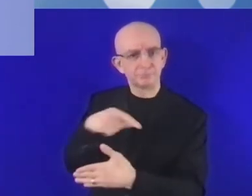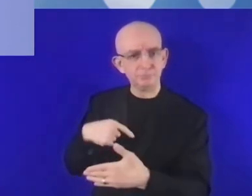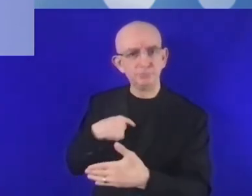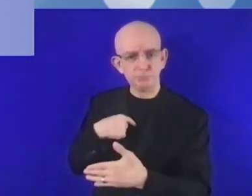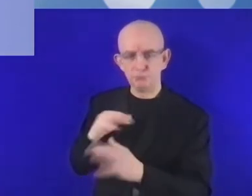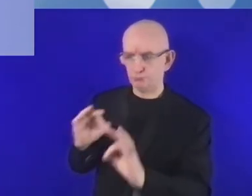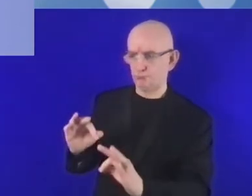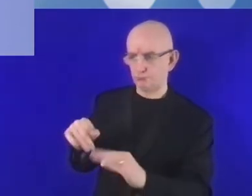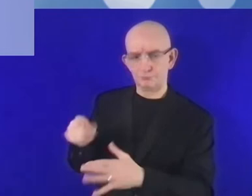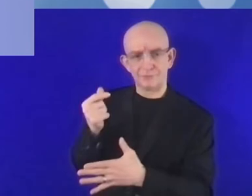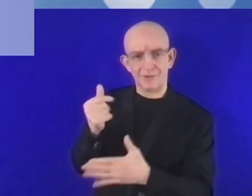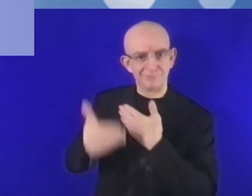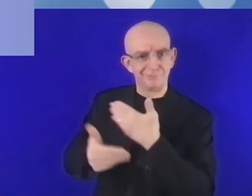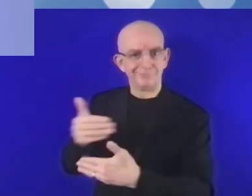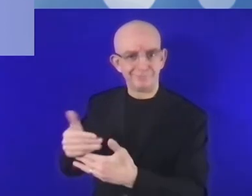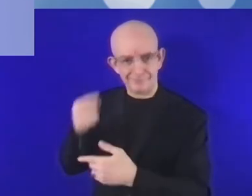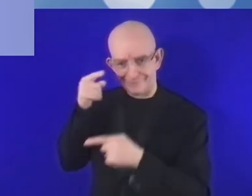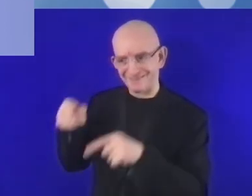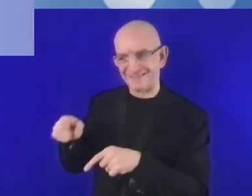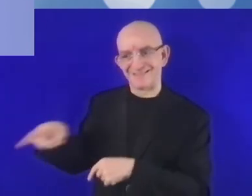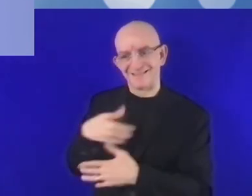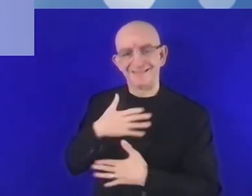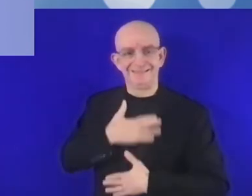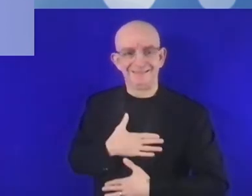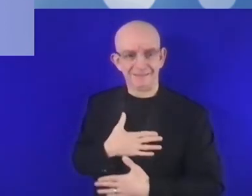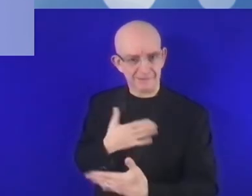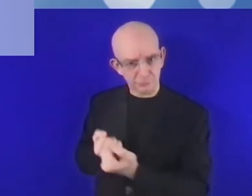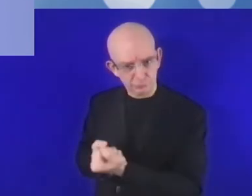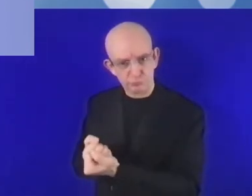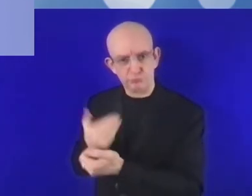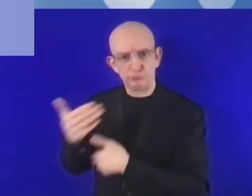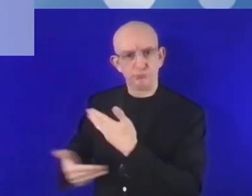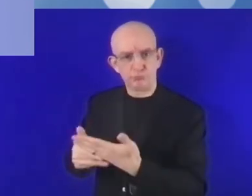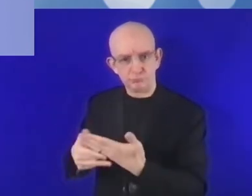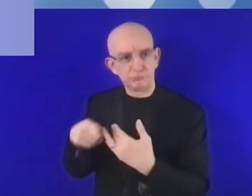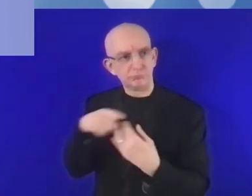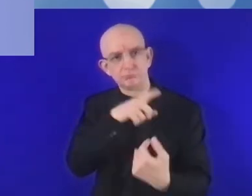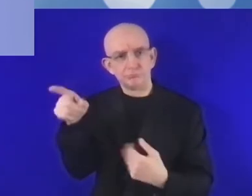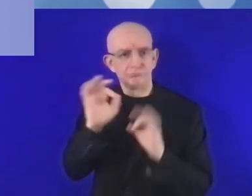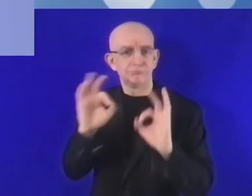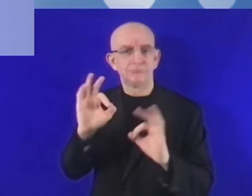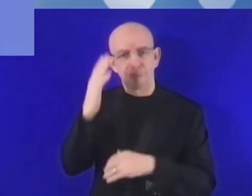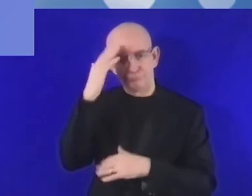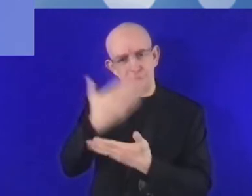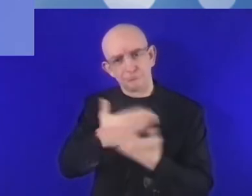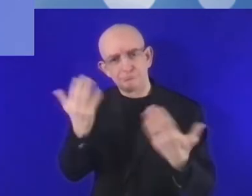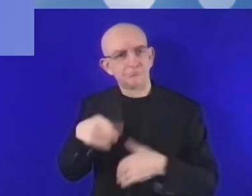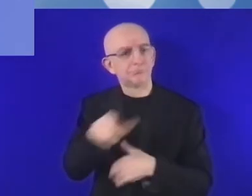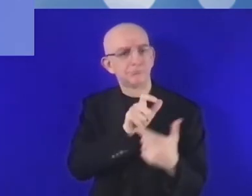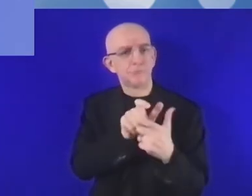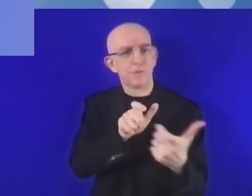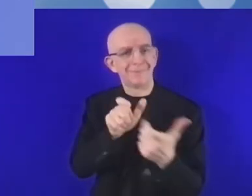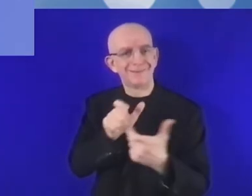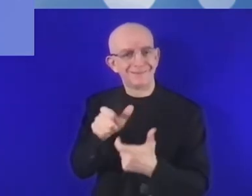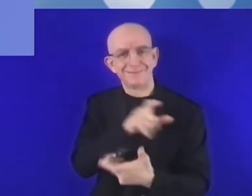A zatem nasze wsparcie finansowe oferujemy nie tylko dużym i znanym firmom,